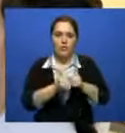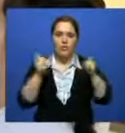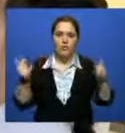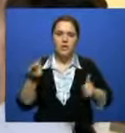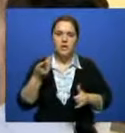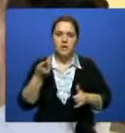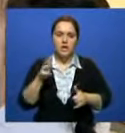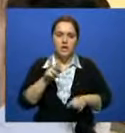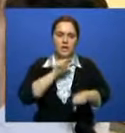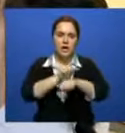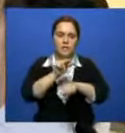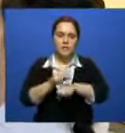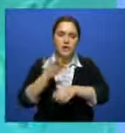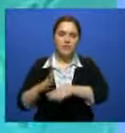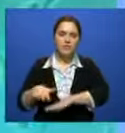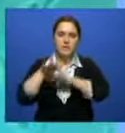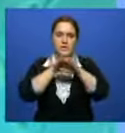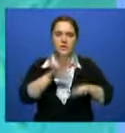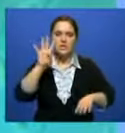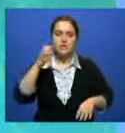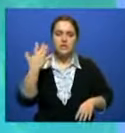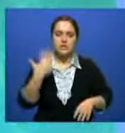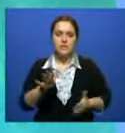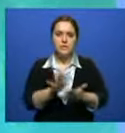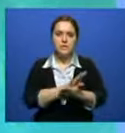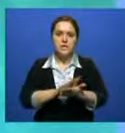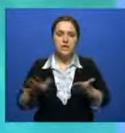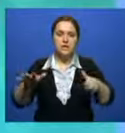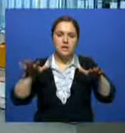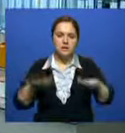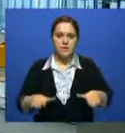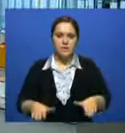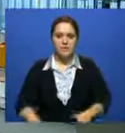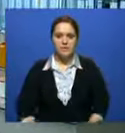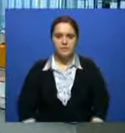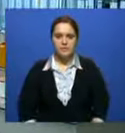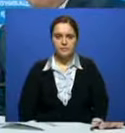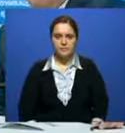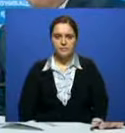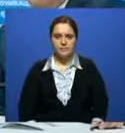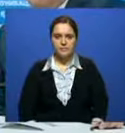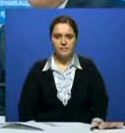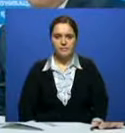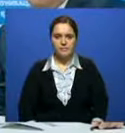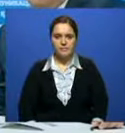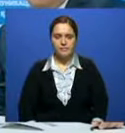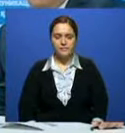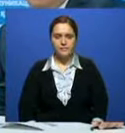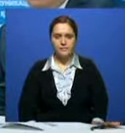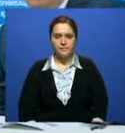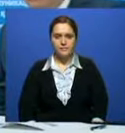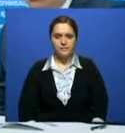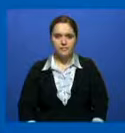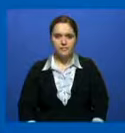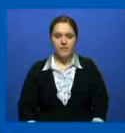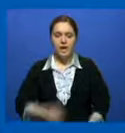докторов И.Х.Д. Для обучения выделено 450 бюджетных мест. Дело в том, что